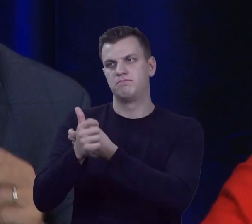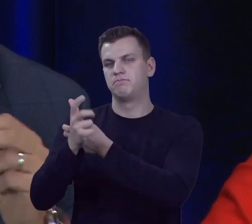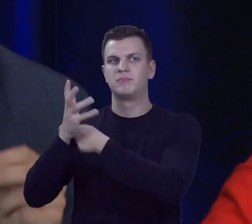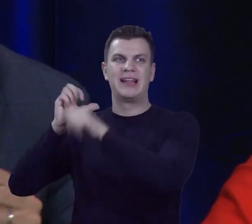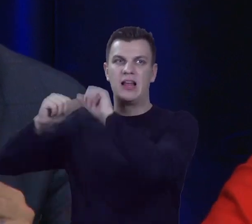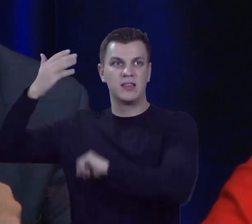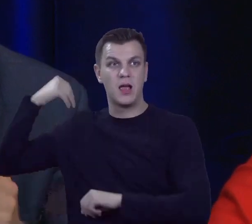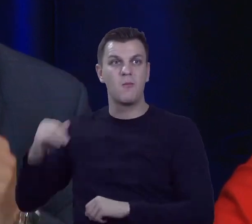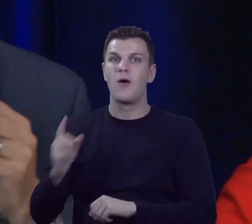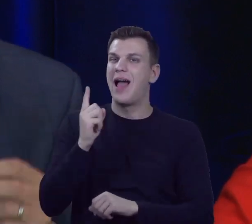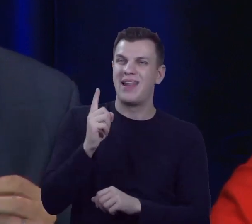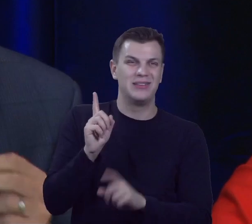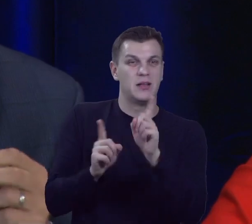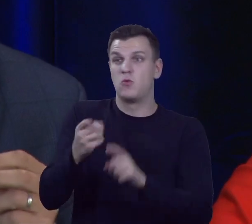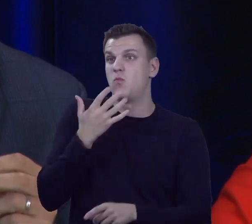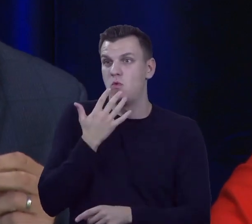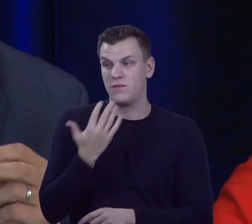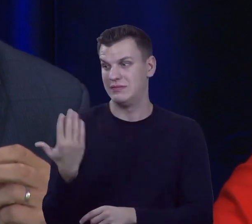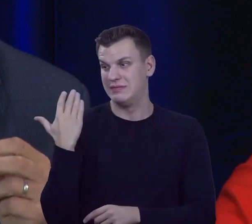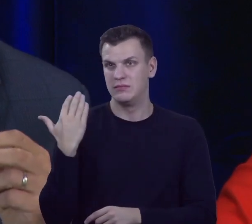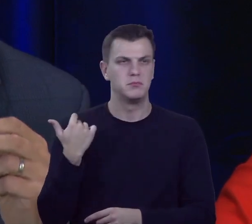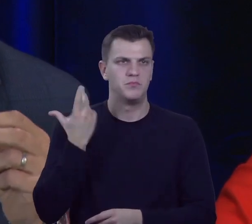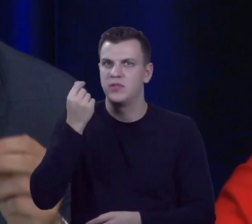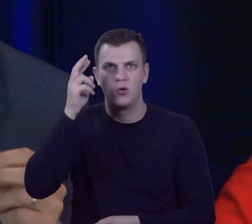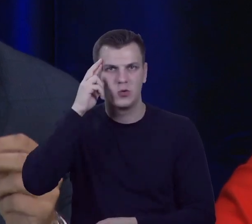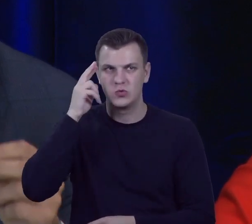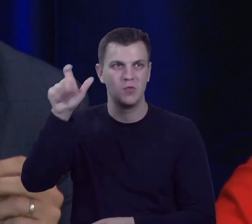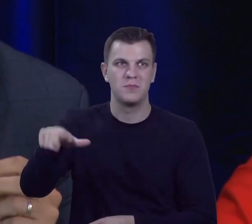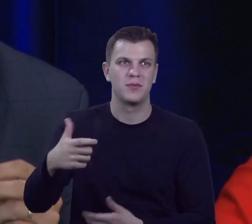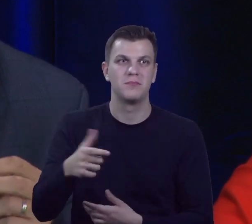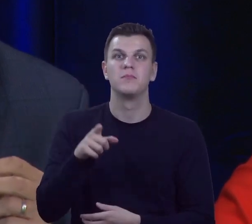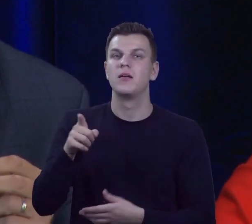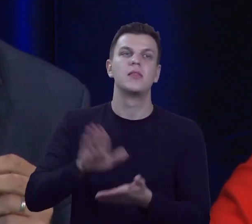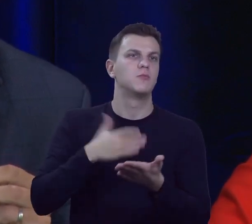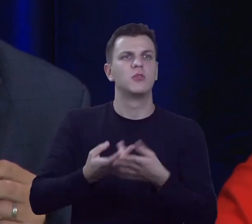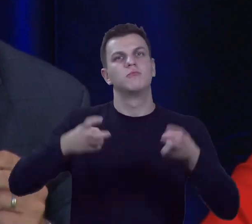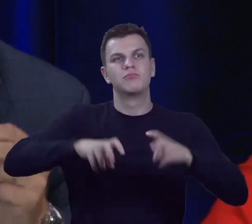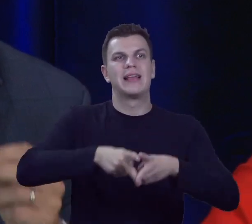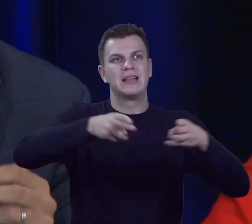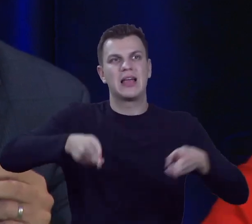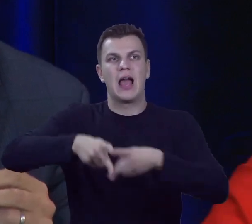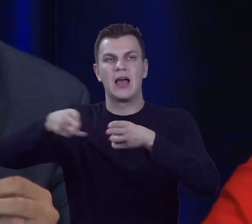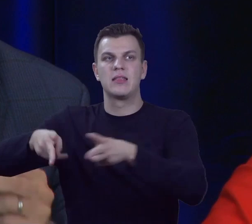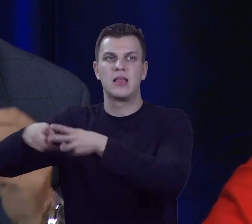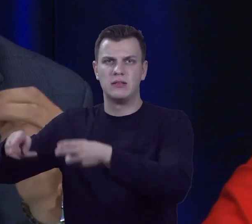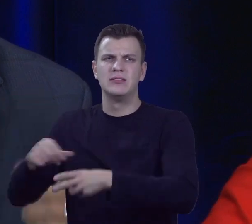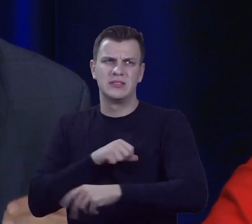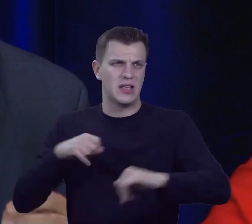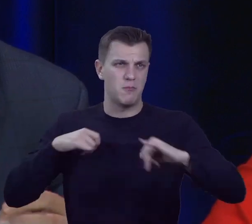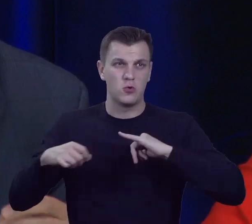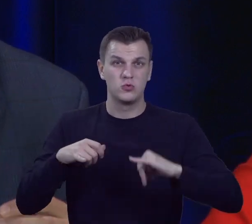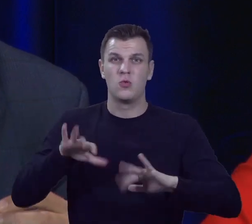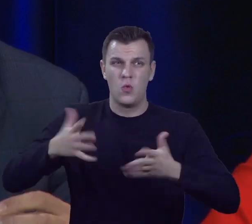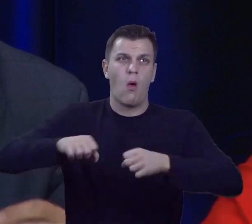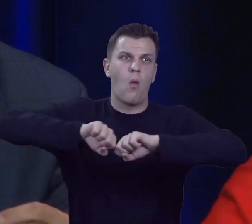rozumiem niektórych wypowiedzi z ostatnich lat. Bo wprowadzenie kadencyjności w samorządzie to jest złamanie